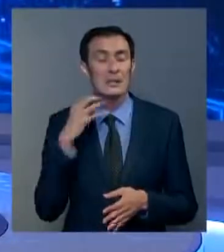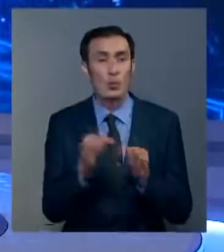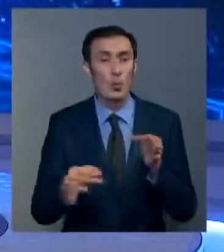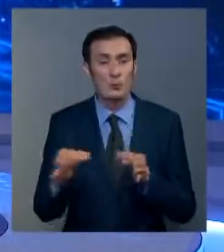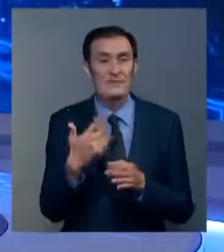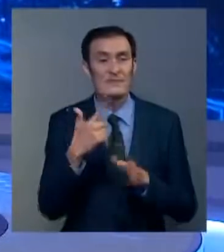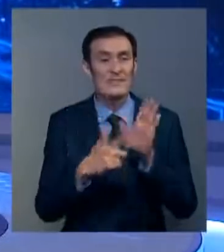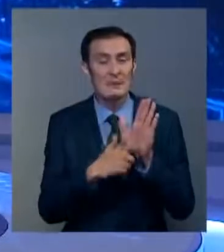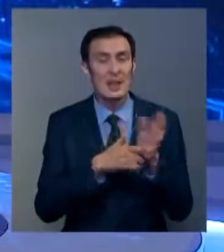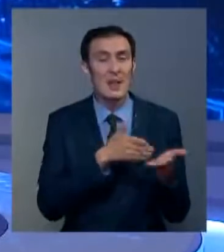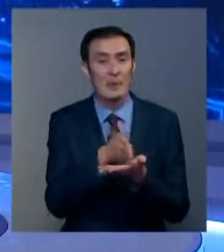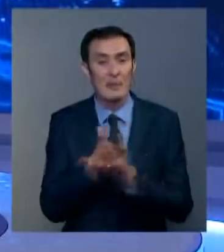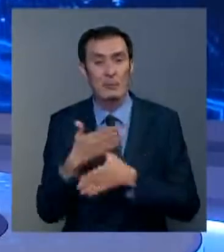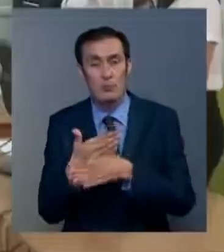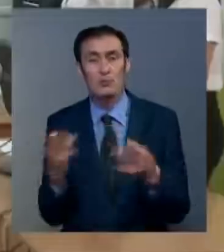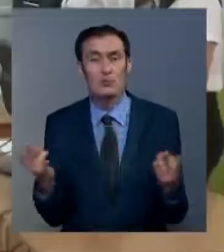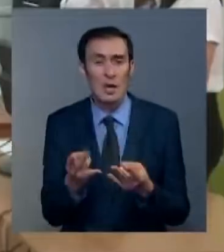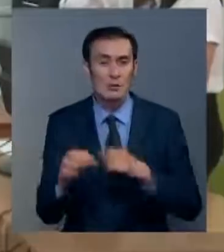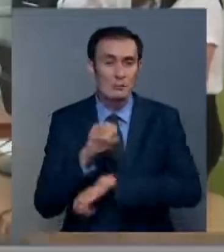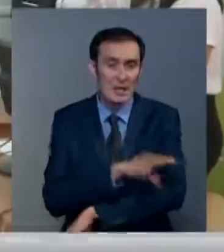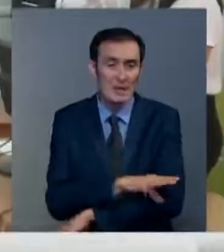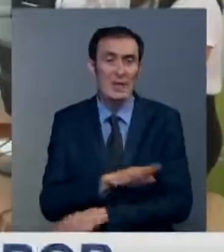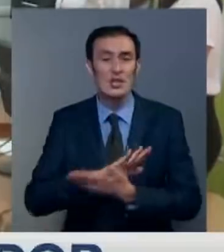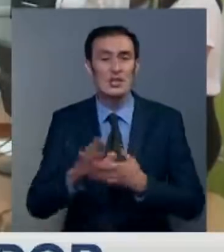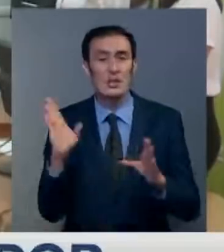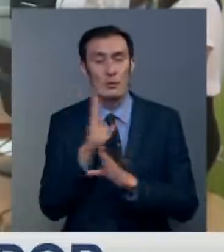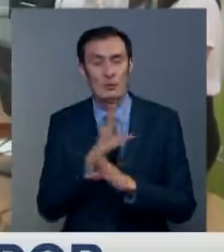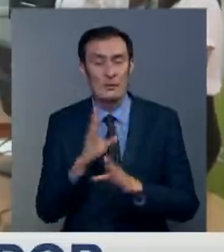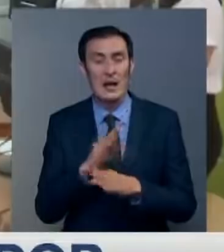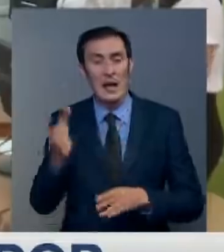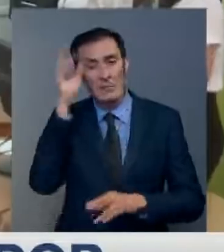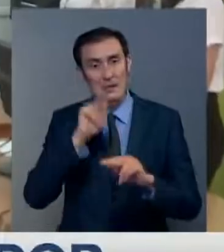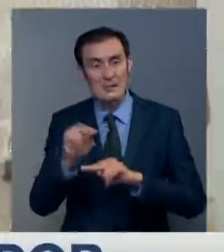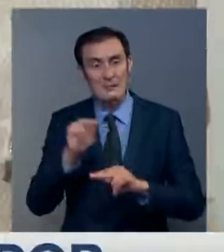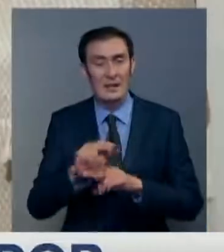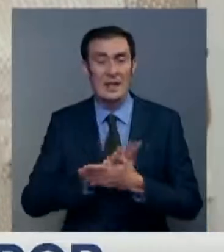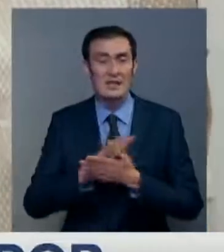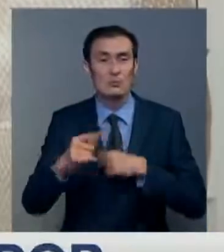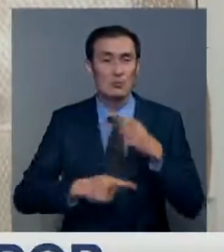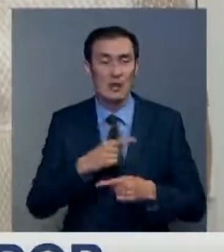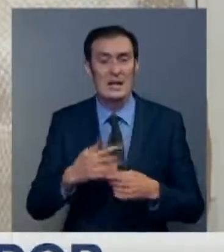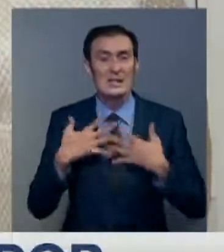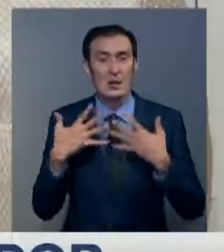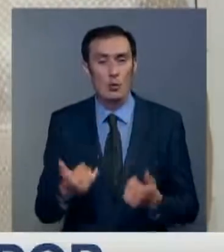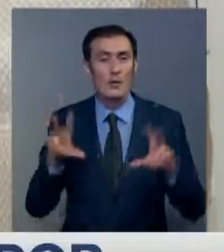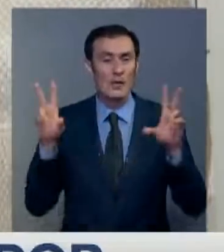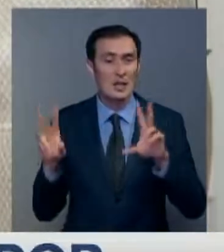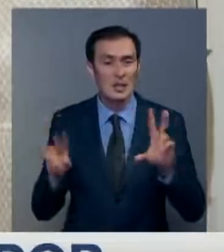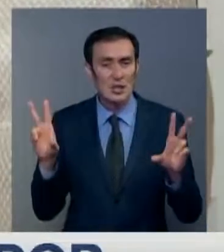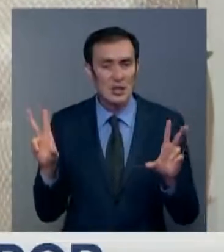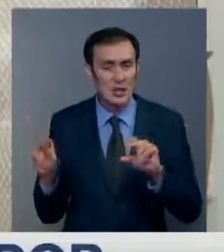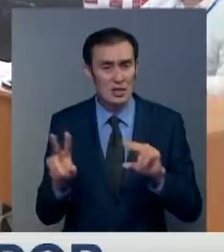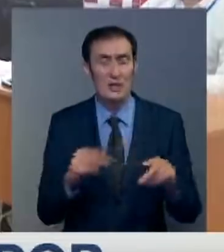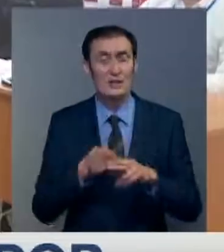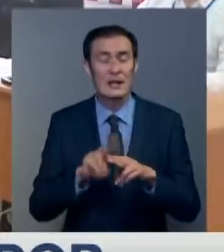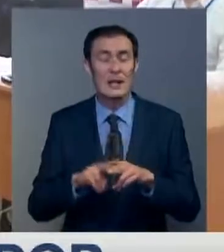направлениях в разных сферах. Помощь нуждающимся, чистый мир, образование, осылмура, преемственность, здоровье и надежда. В регионе планируют